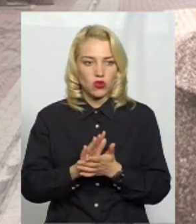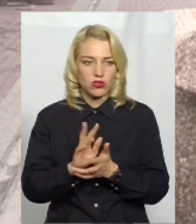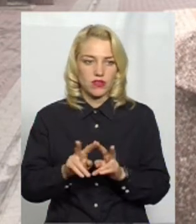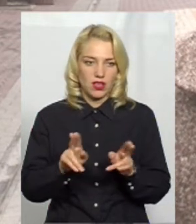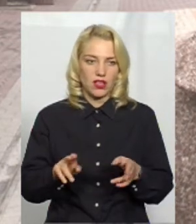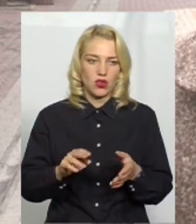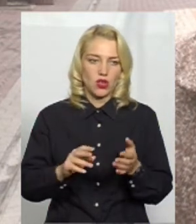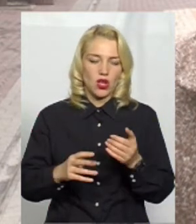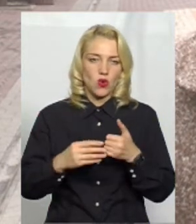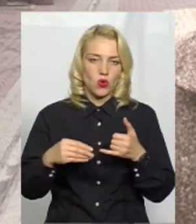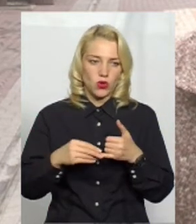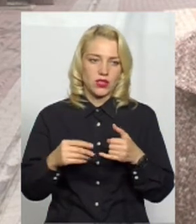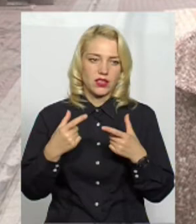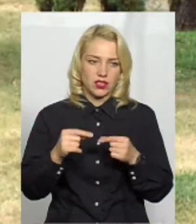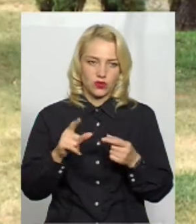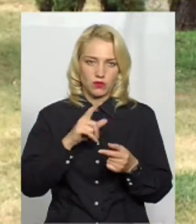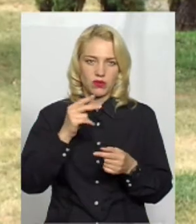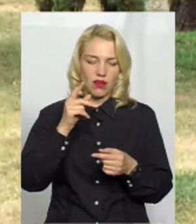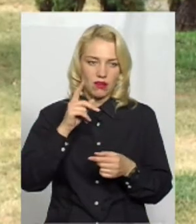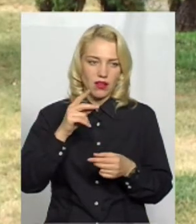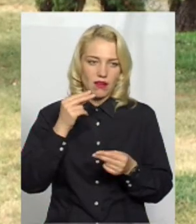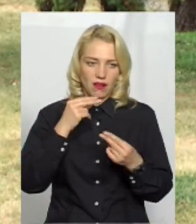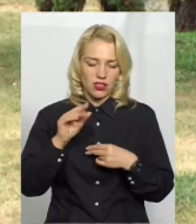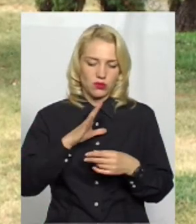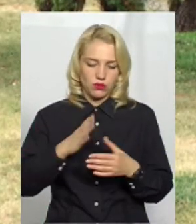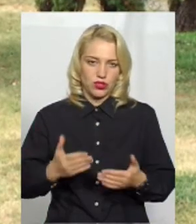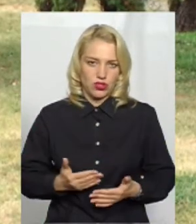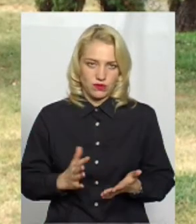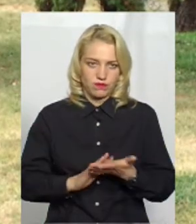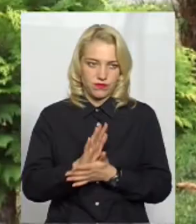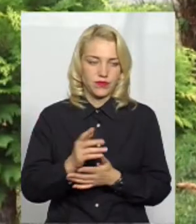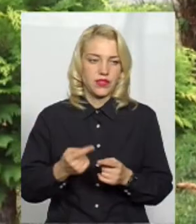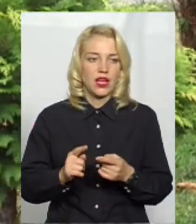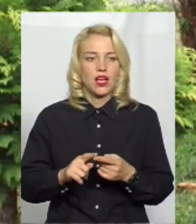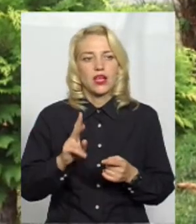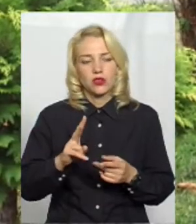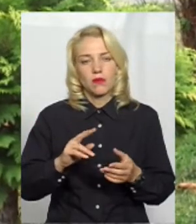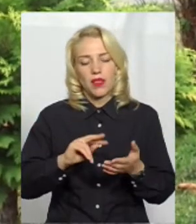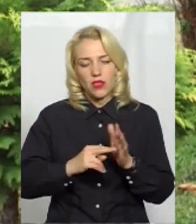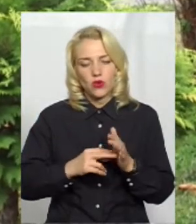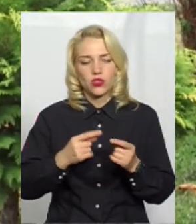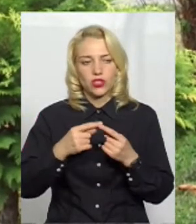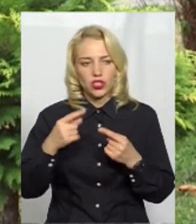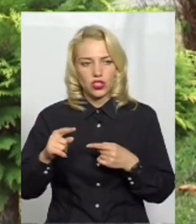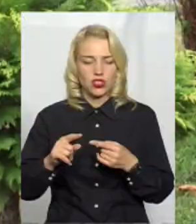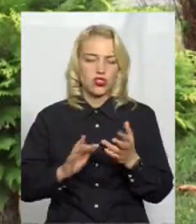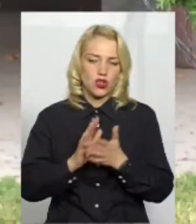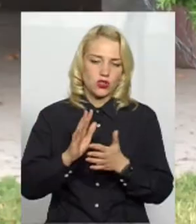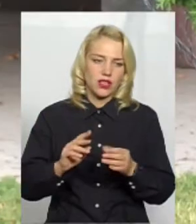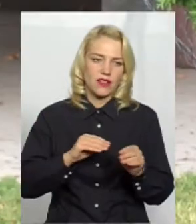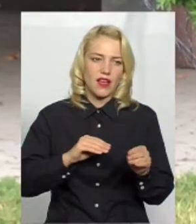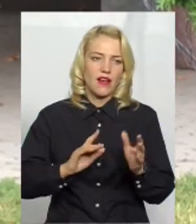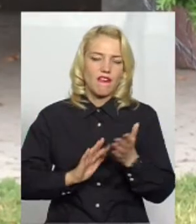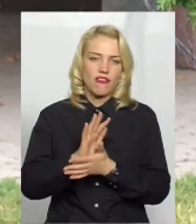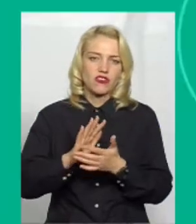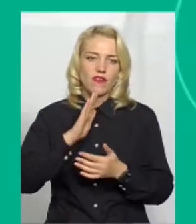ж самих ґрунтах для кращої проживності». До тих, хто піарів, що залишилися, планують поступово підсаджувати інші рослини, вирощені в наших ґрунтах,